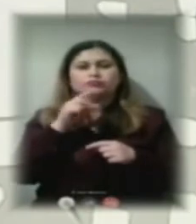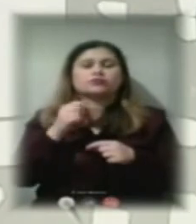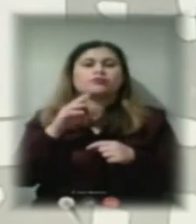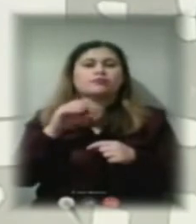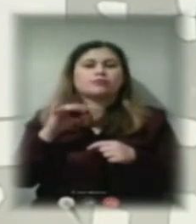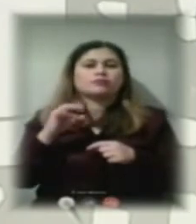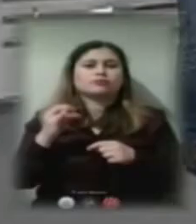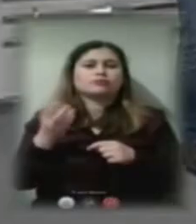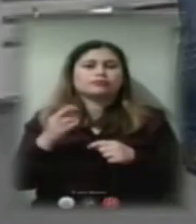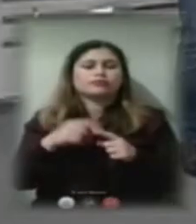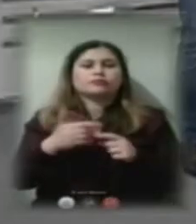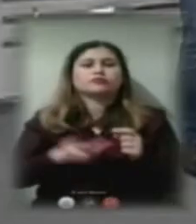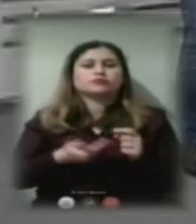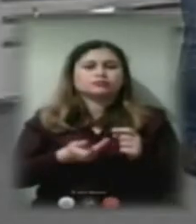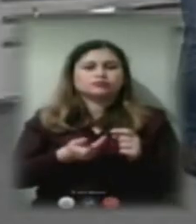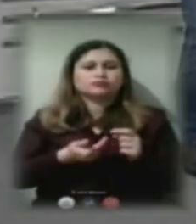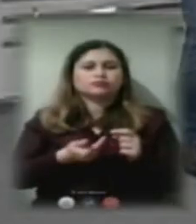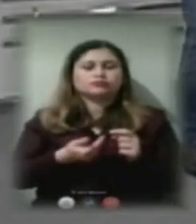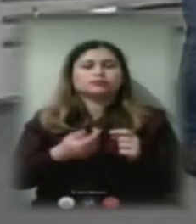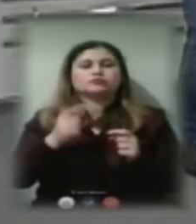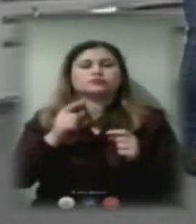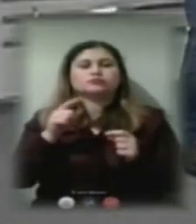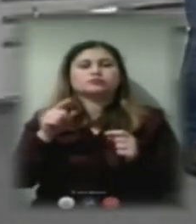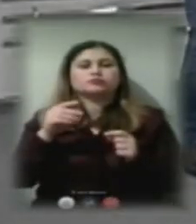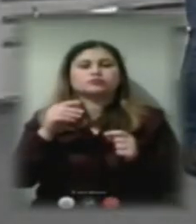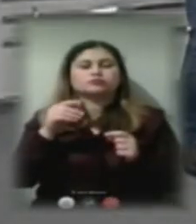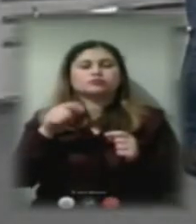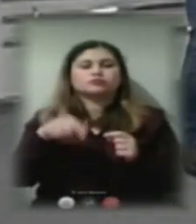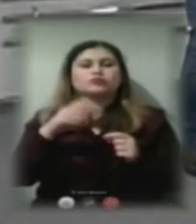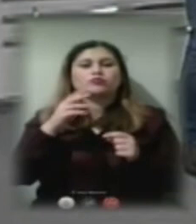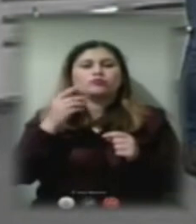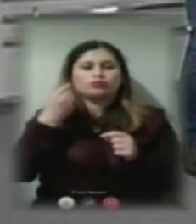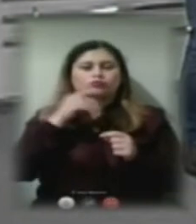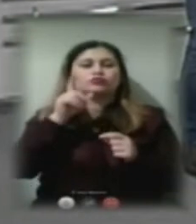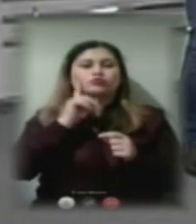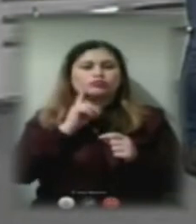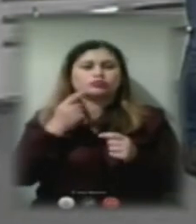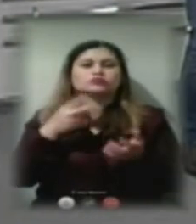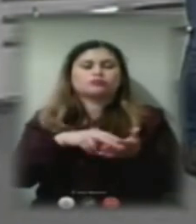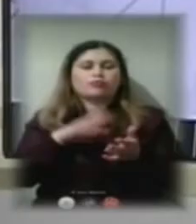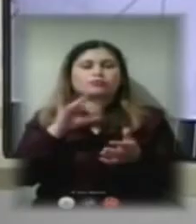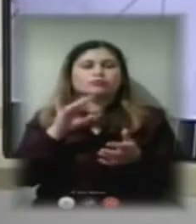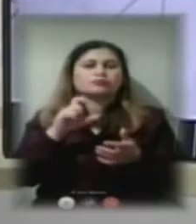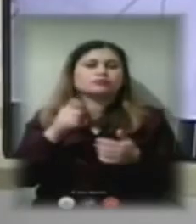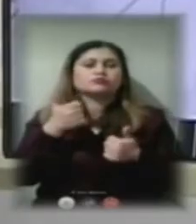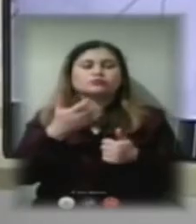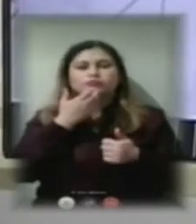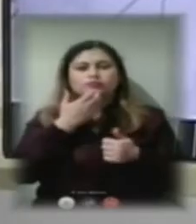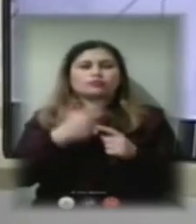мешканці відмічають, що більш комфортніше стало в них під'їздах і якось так тепліше.